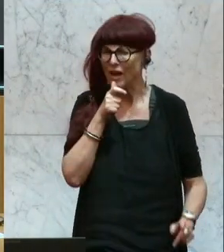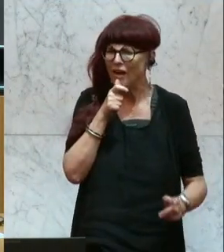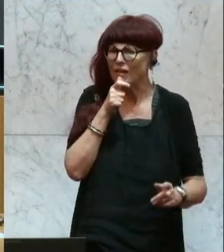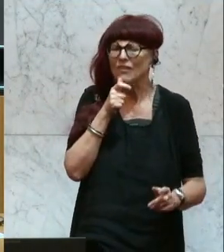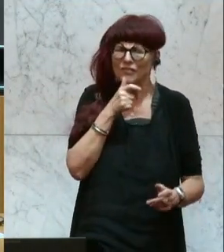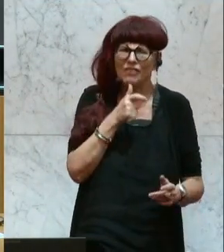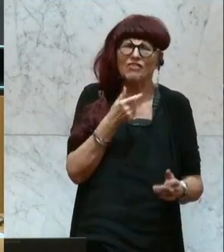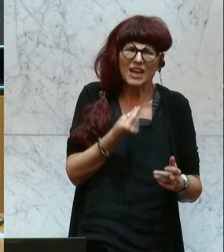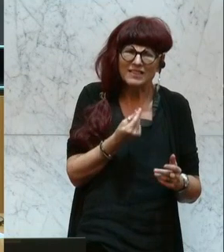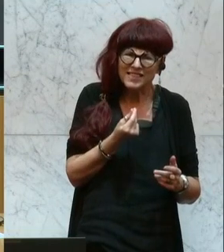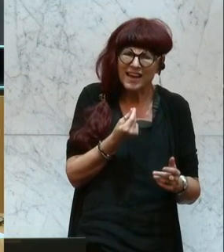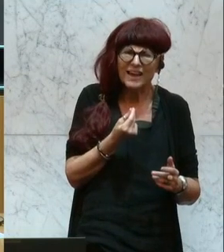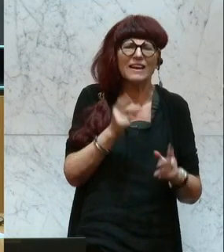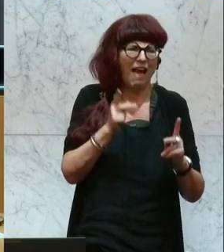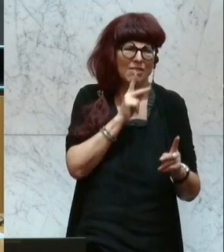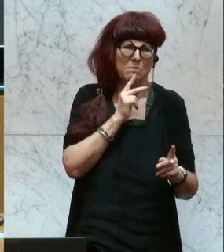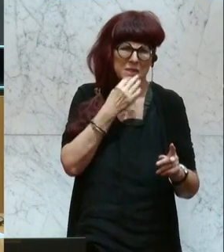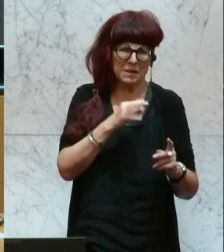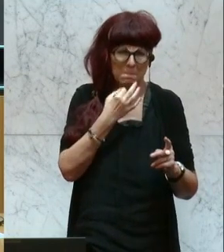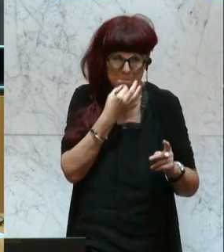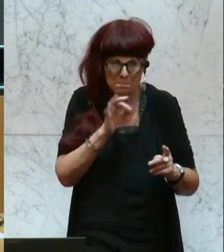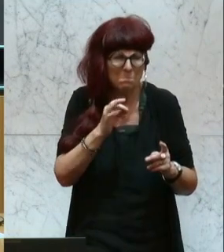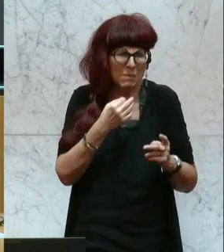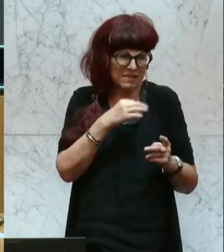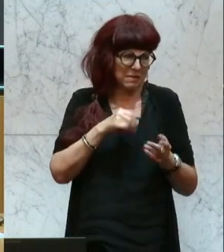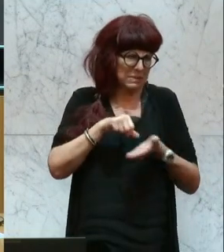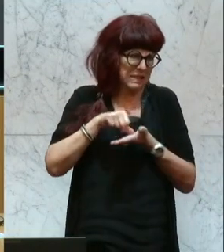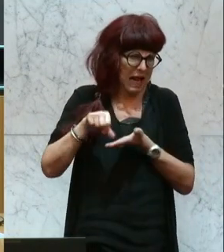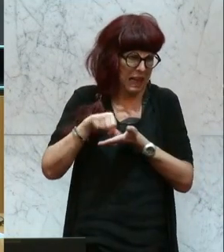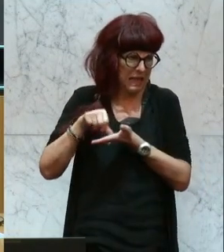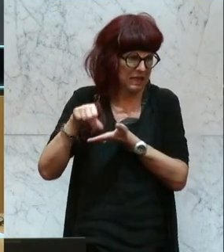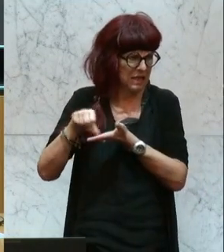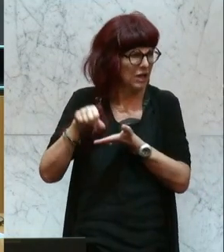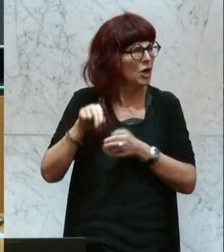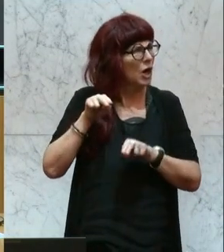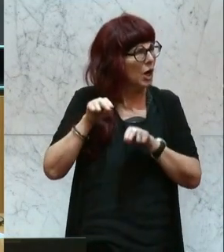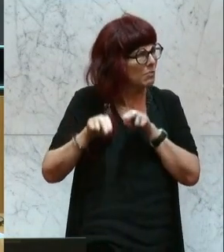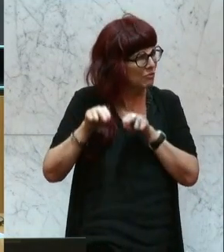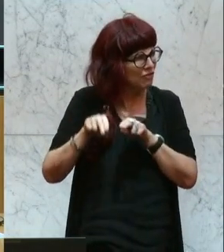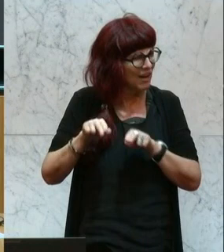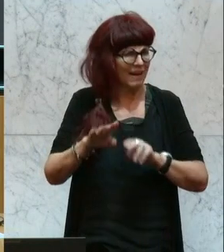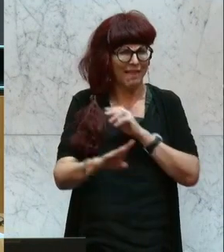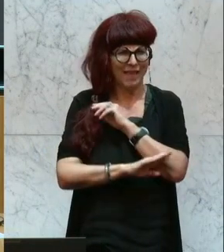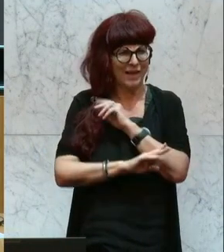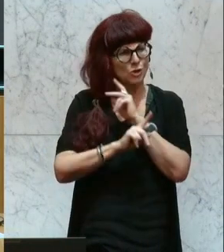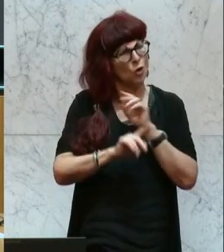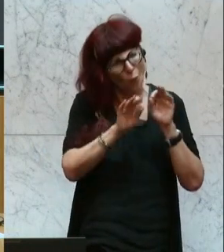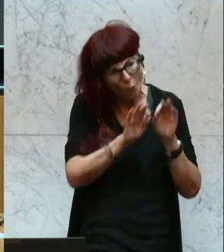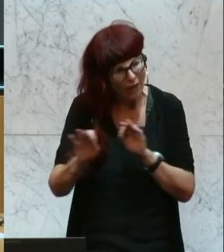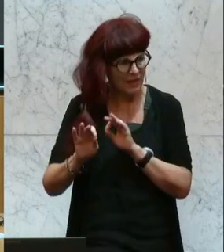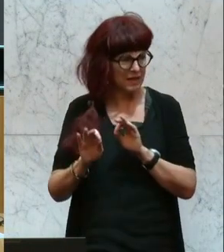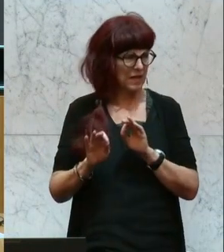bisschen besser agieren kann und den zukünftigen Pflegelehrlingen auch eine ordentliche